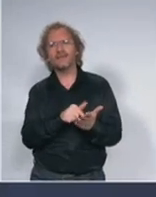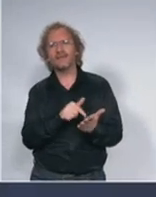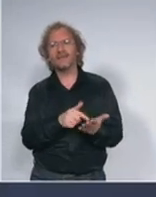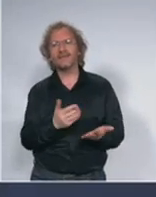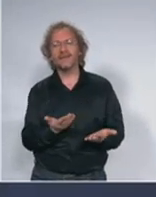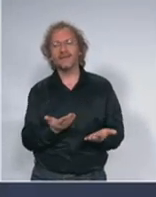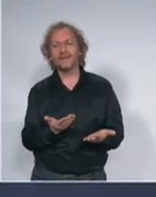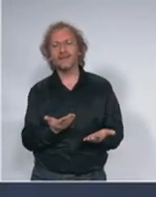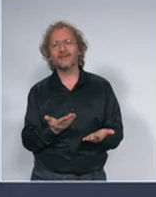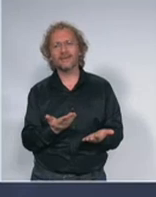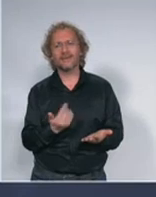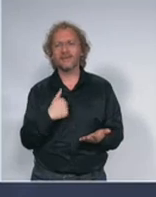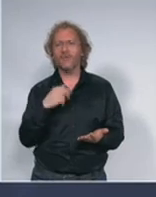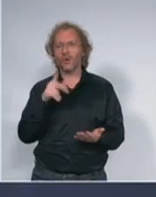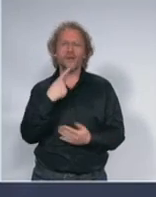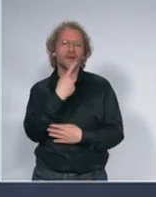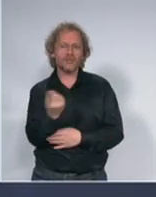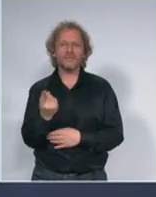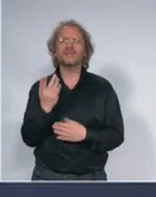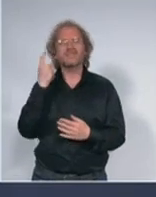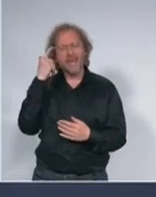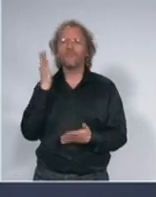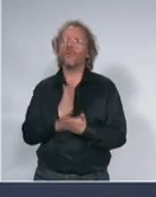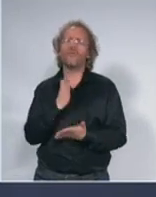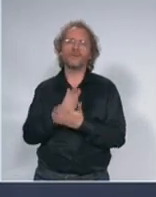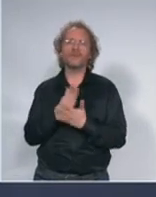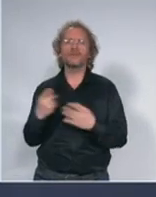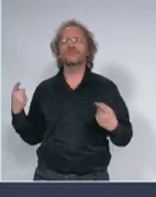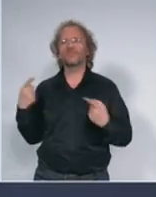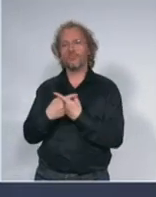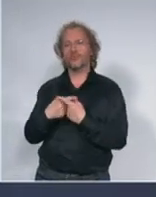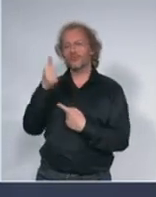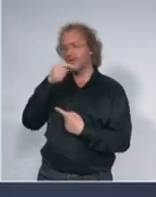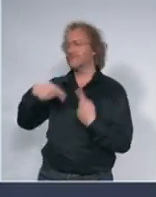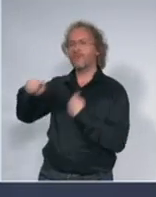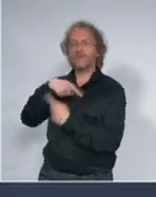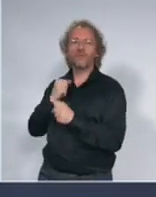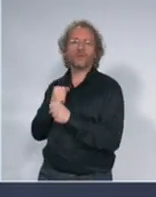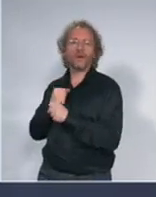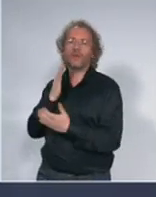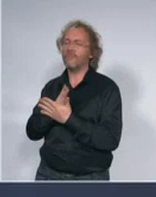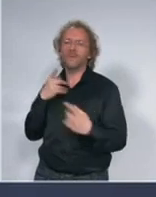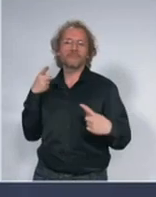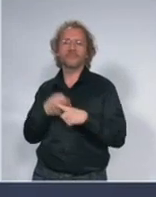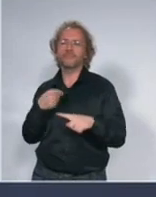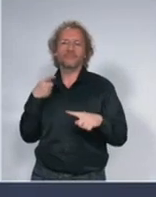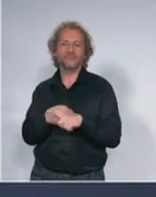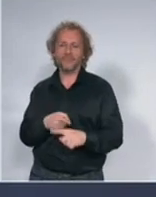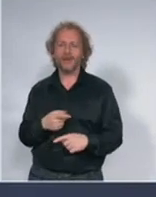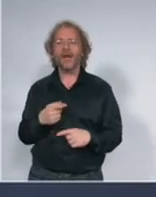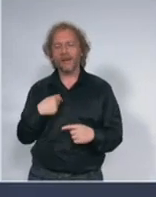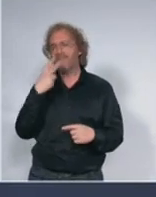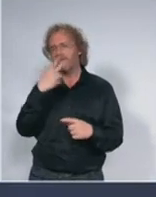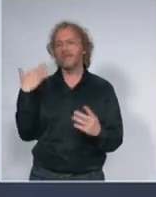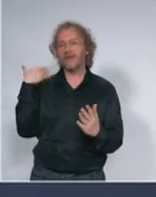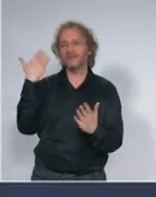ja znam kakav bi bio tekst uvek bi bio suprotno onome što smo uradili videla sam to u vladi sam od augusta